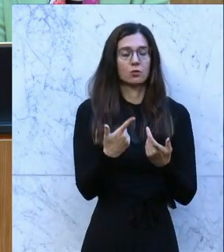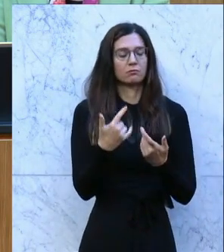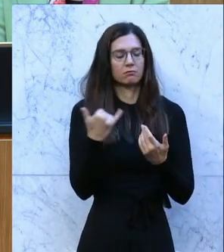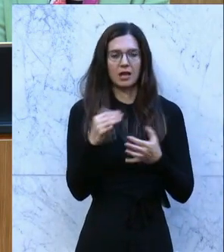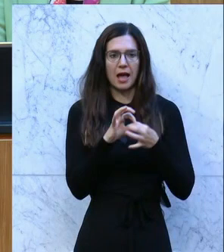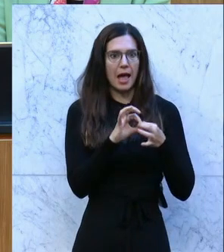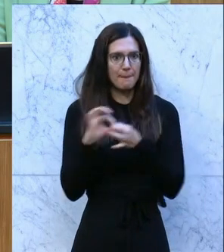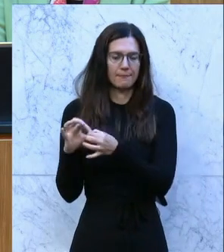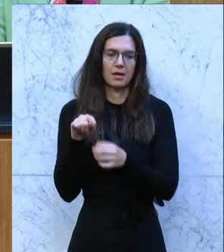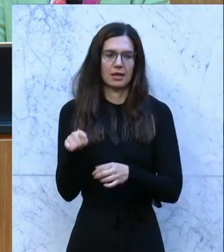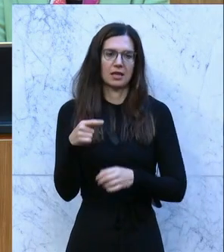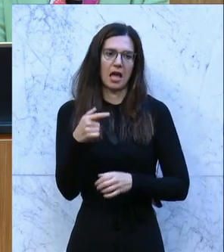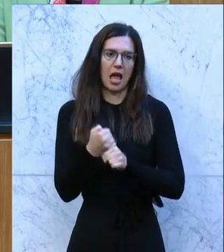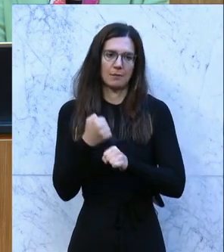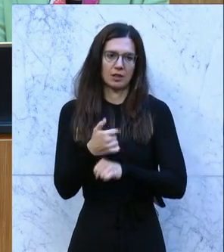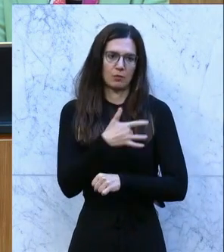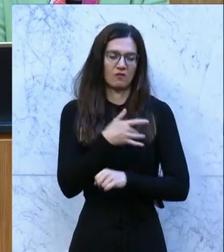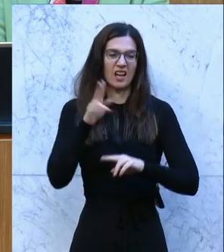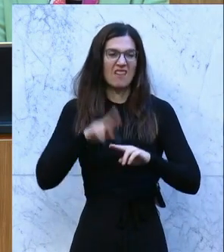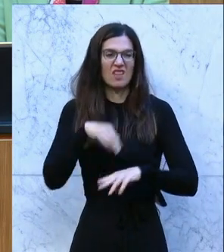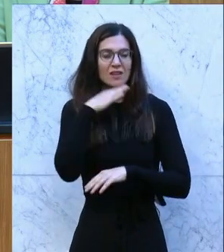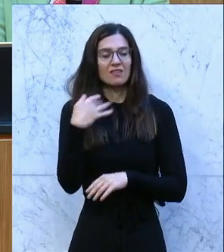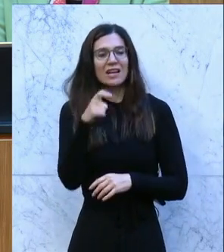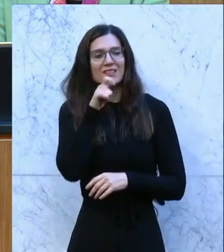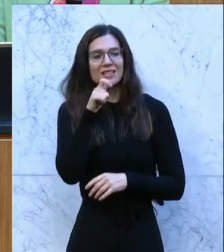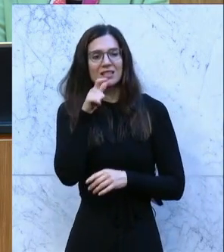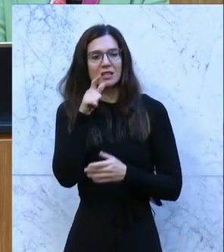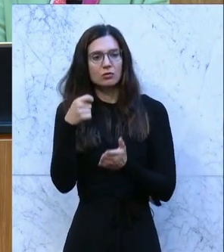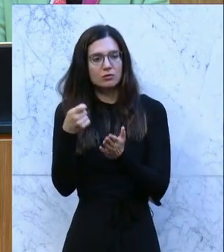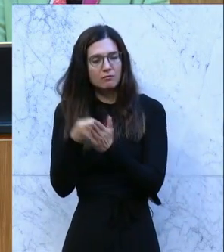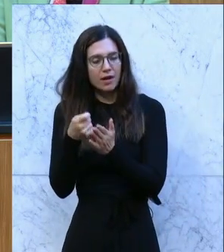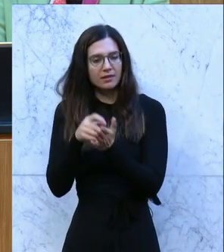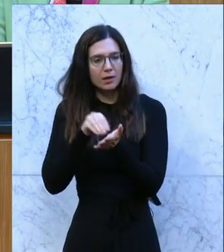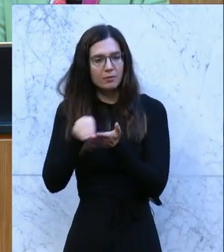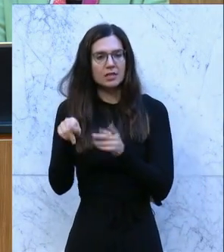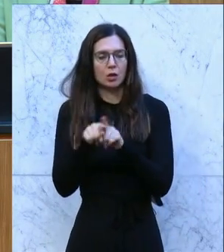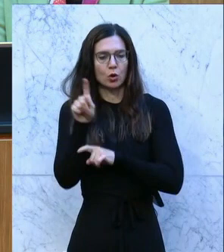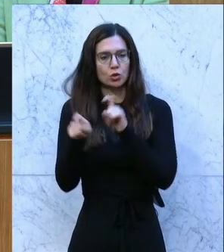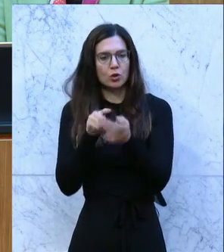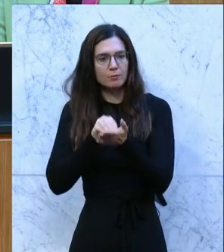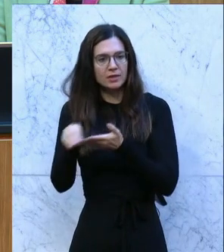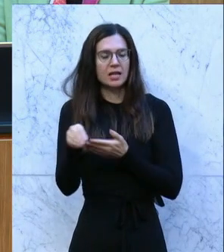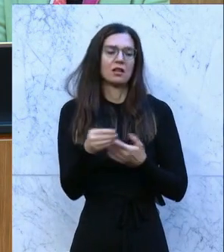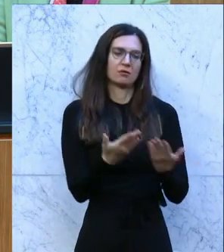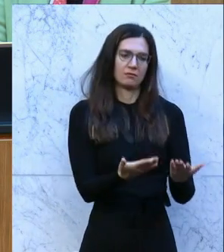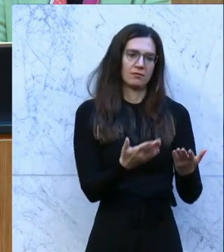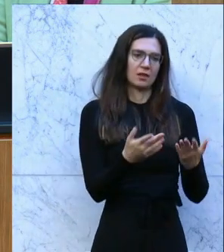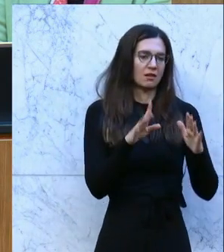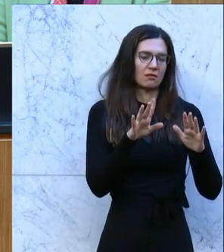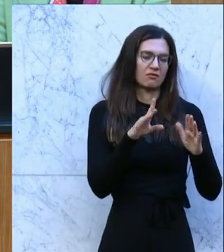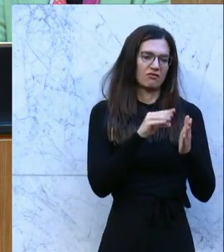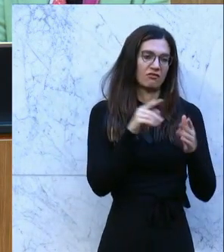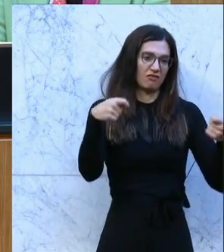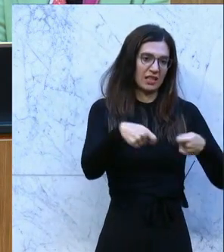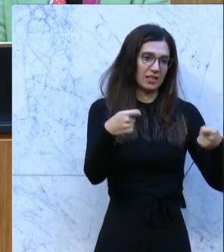Bevölkerung ab. Je mehr Versicherungsbeträge und Steuern abgeliefert werden, umso besser ist die Finanzierung gesichert.